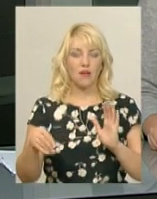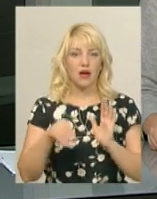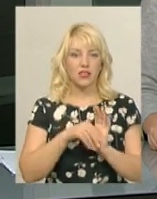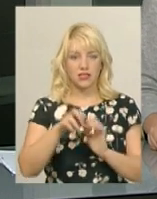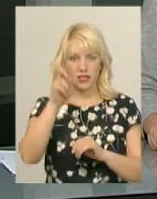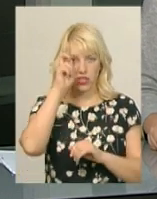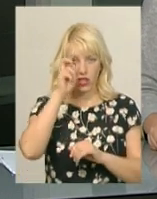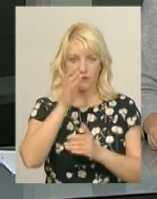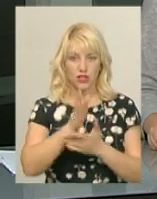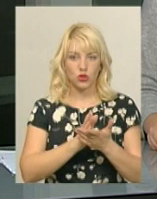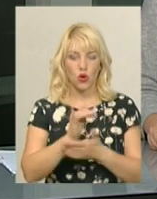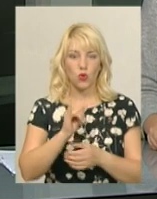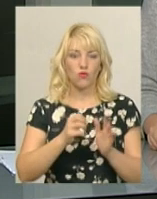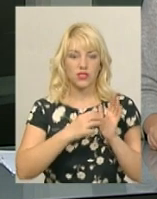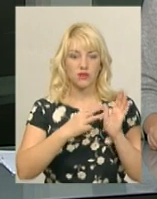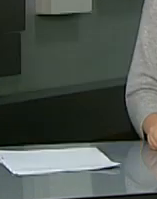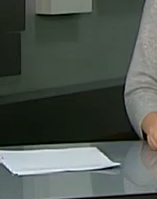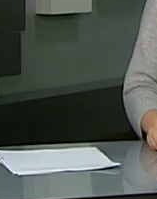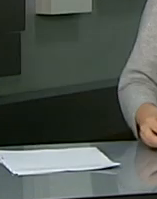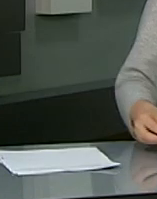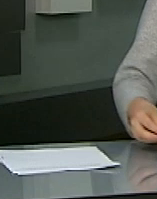службовців. У 2018-му чотири факти.